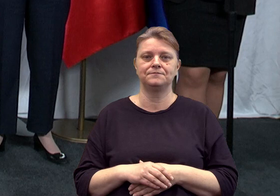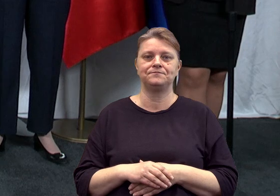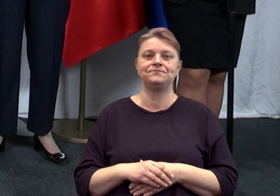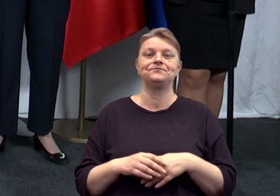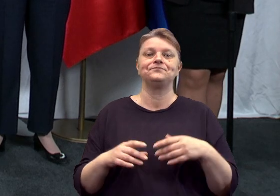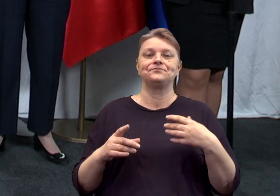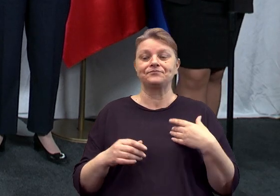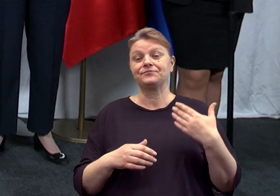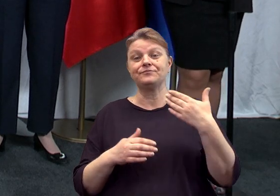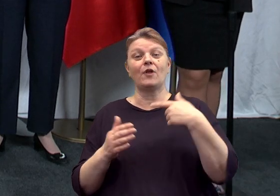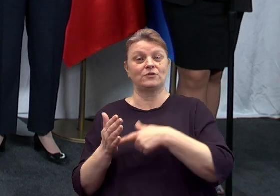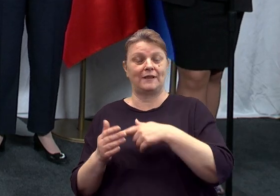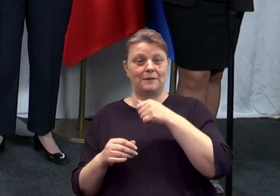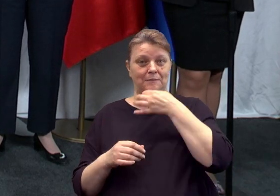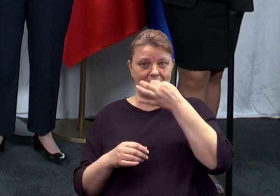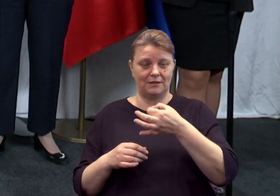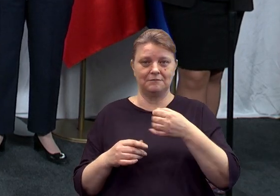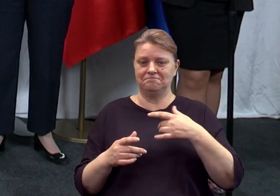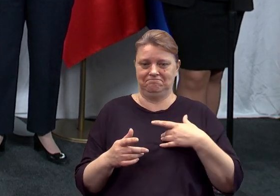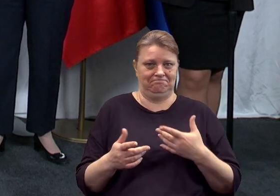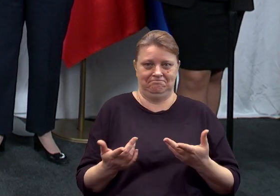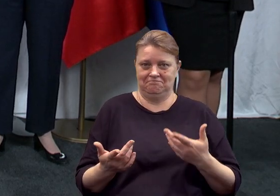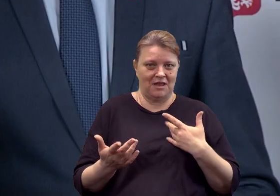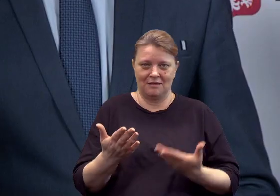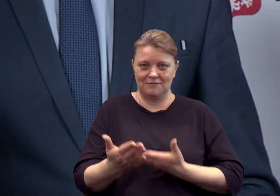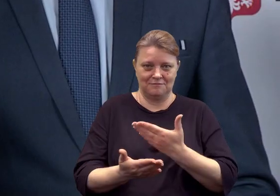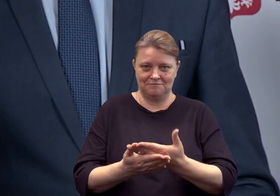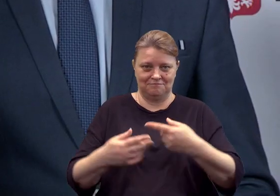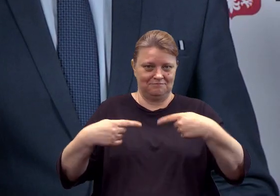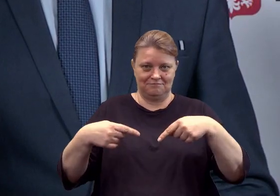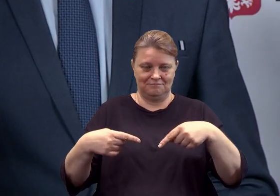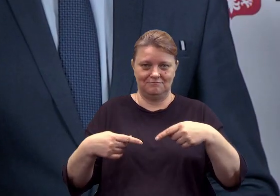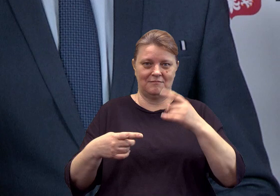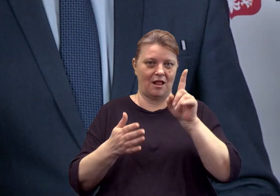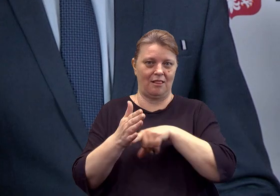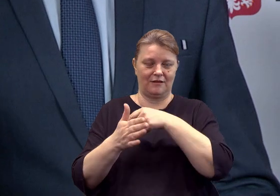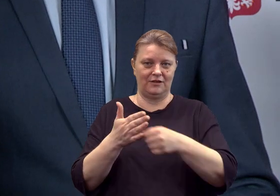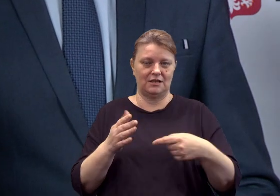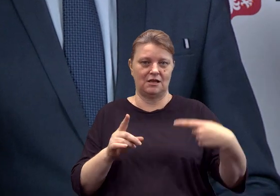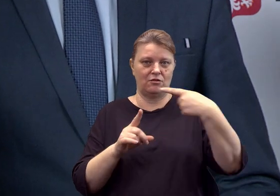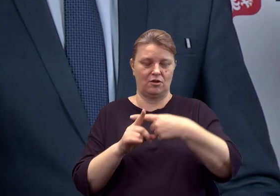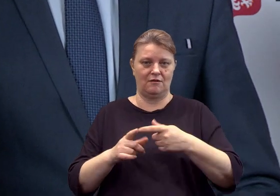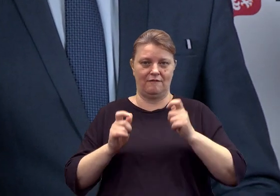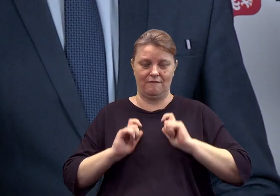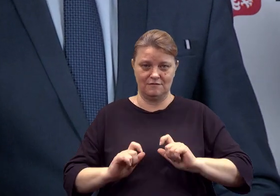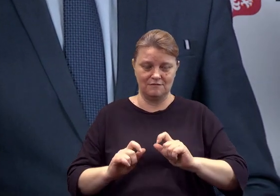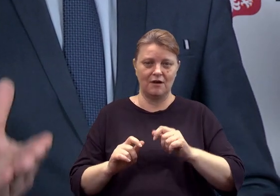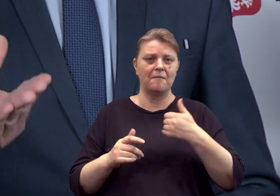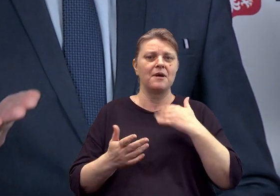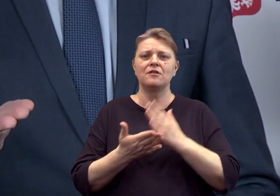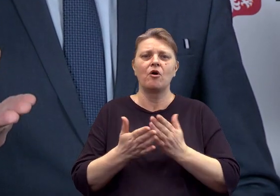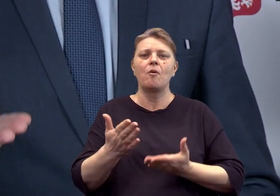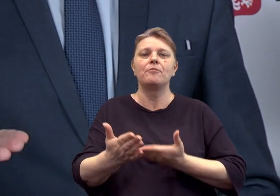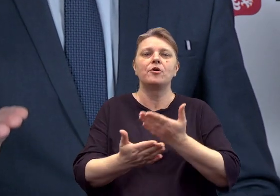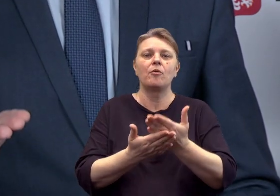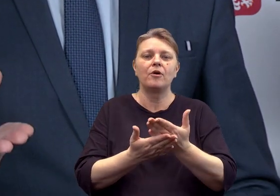Zaczynając od końca, panie redaktor, my w naszych propozycjach nie wnioskowaliśmy w żaden sposób i nie proponowaliśmy likwidacji dodatku wiejskiego. My proponowaliśmy pewne